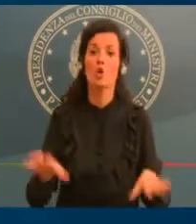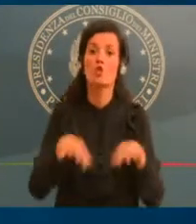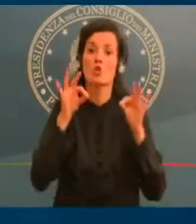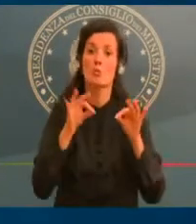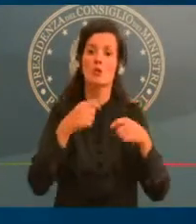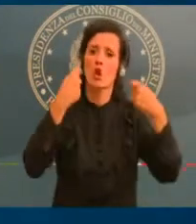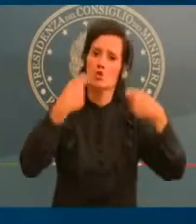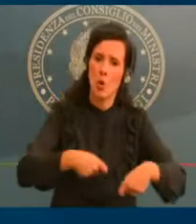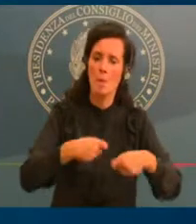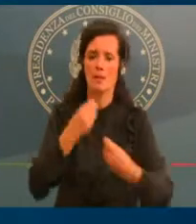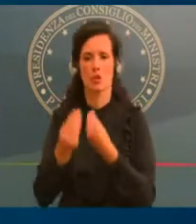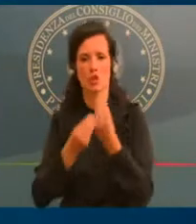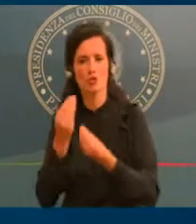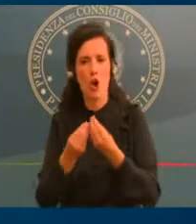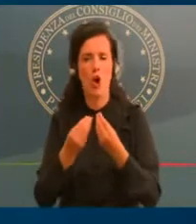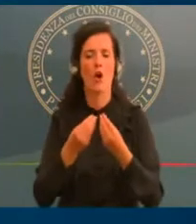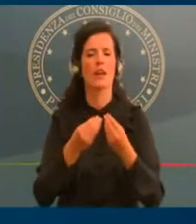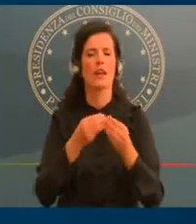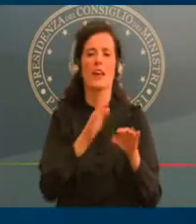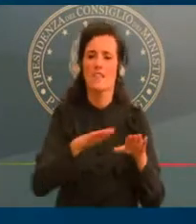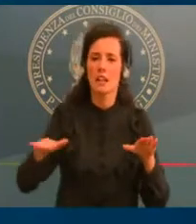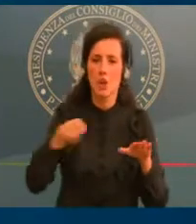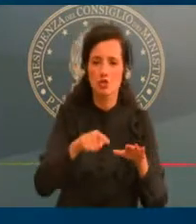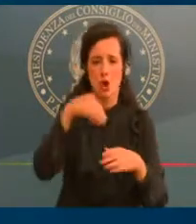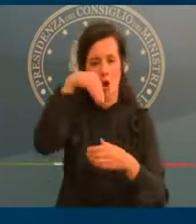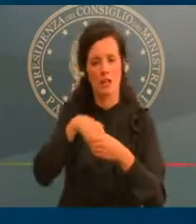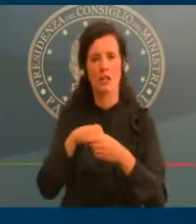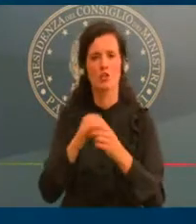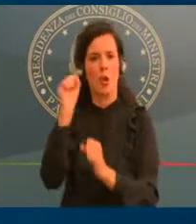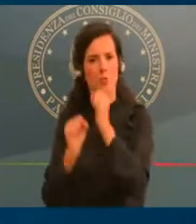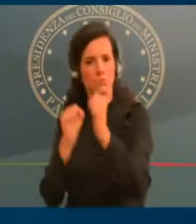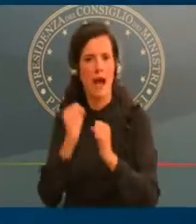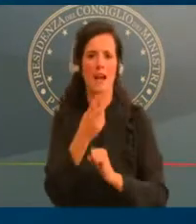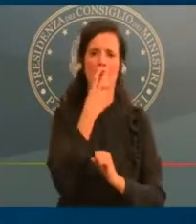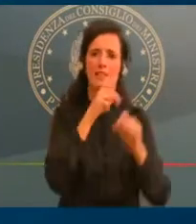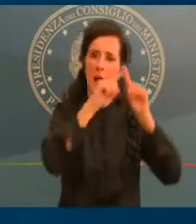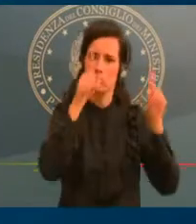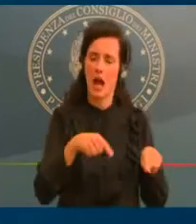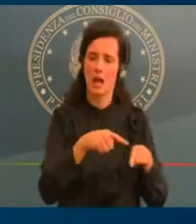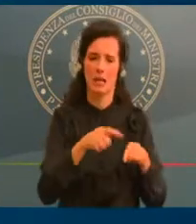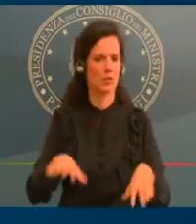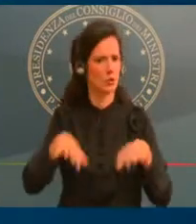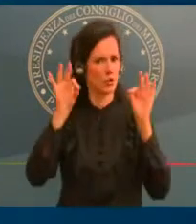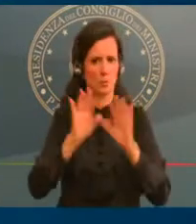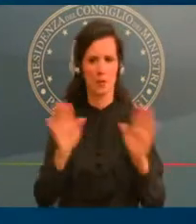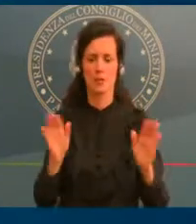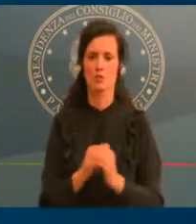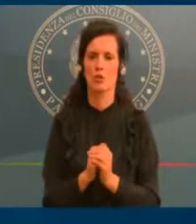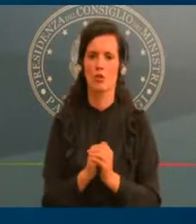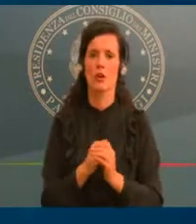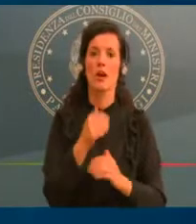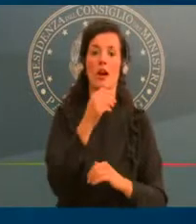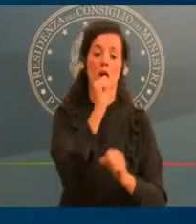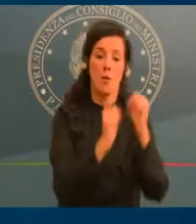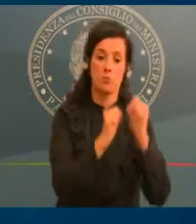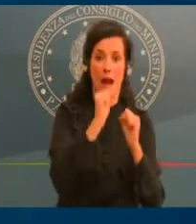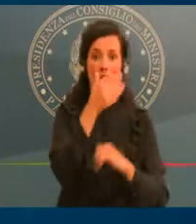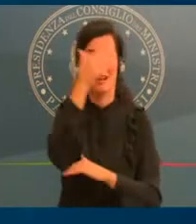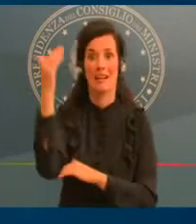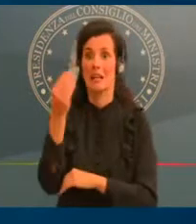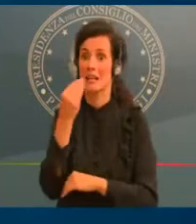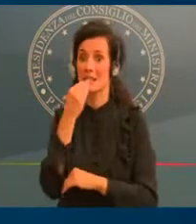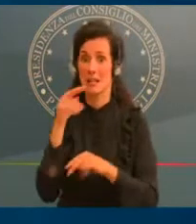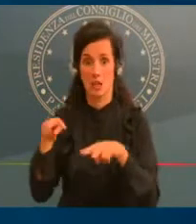ristoranti restano aperti fino alle ore 18 e l'asporto è consentito fino alle ore 22. Per la consegna a